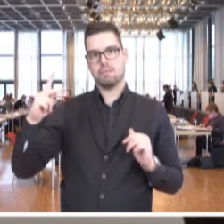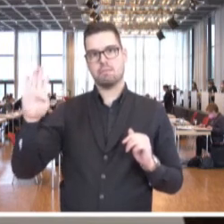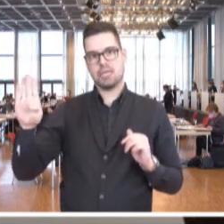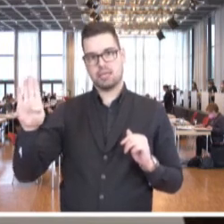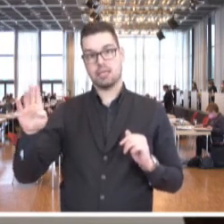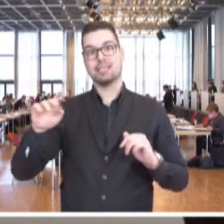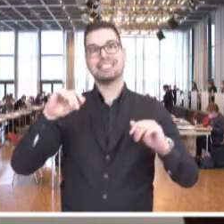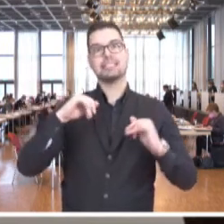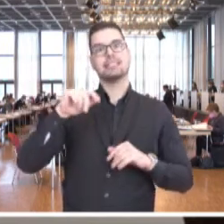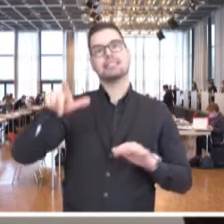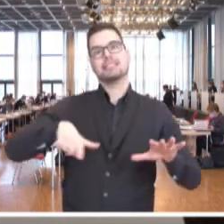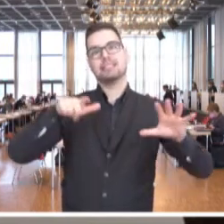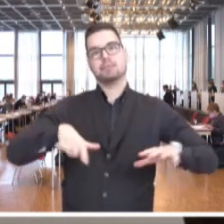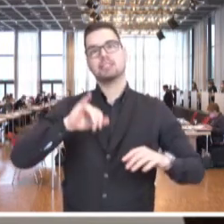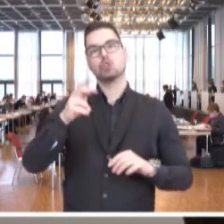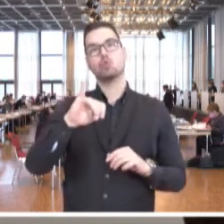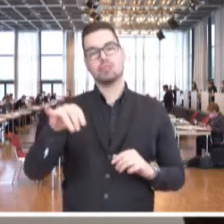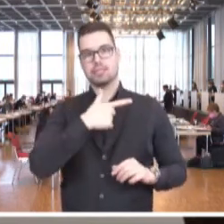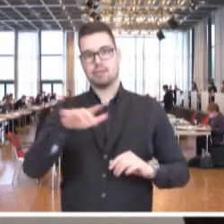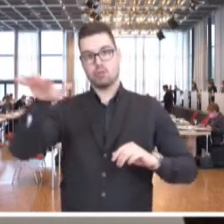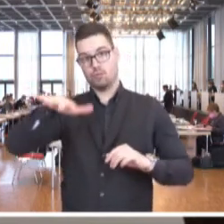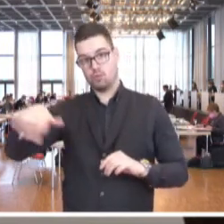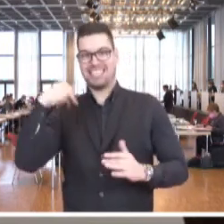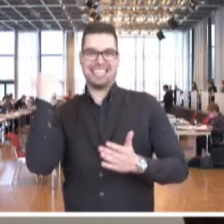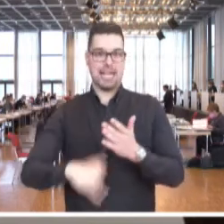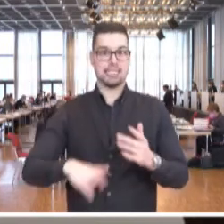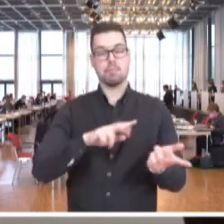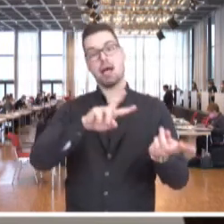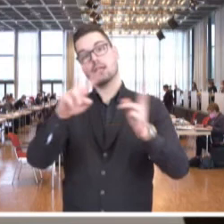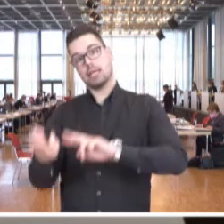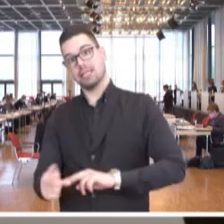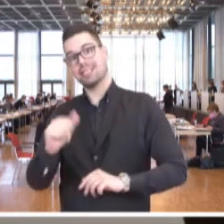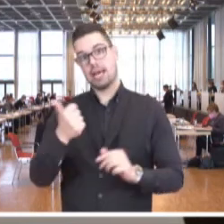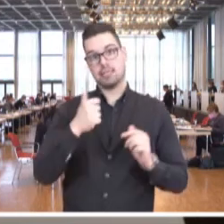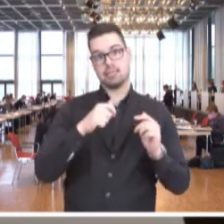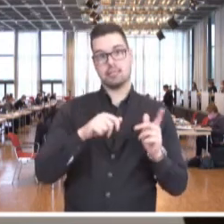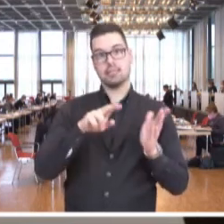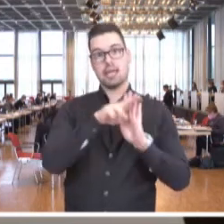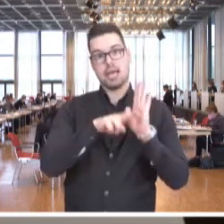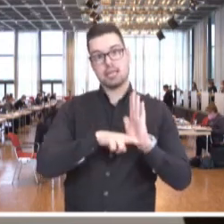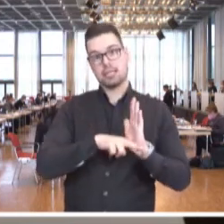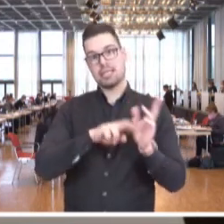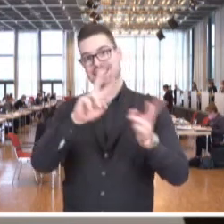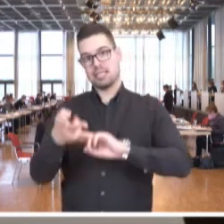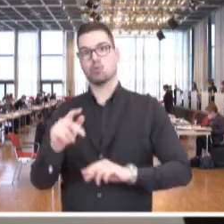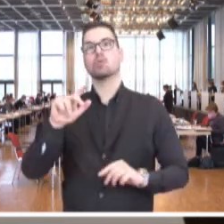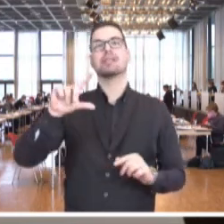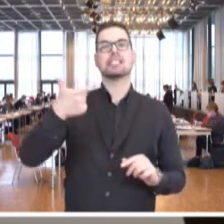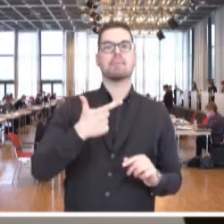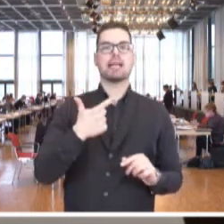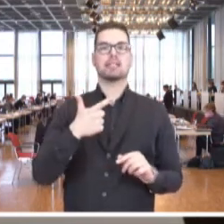17. Juni 2015 zuletzt geändert durch das Gesetz zur ersten Änderung des Gesetzes zur Ausführung des zweiten Buches